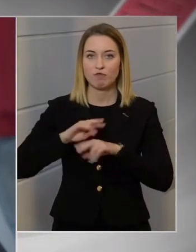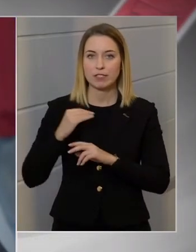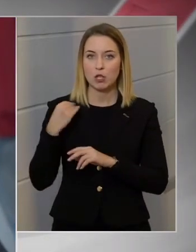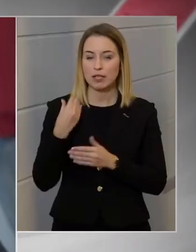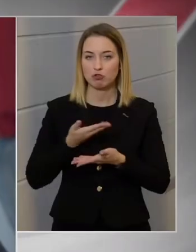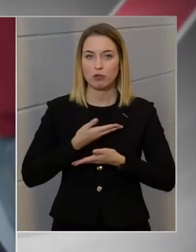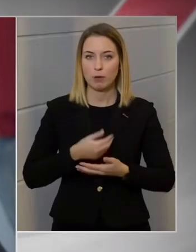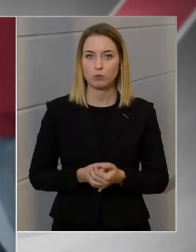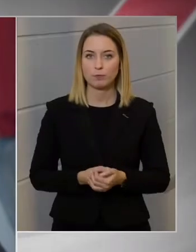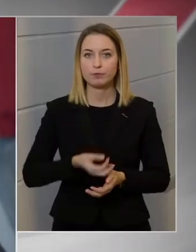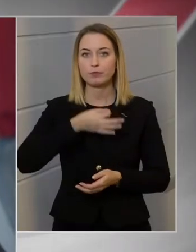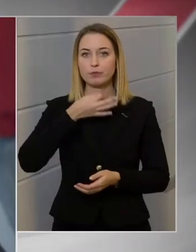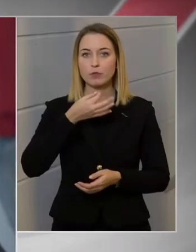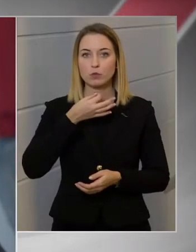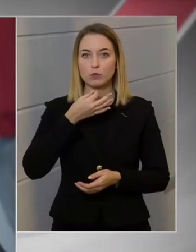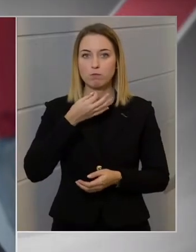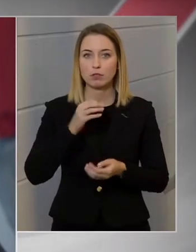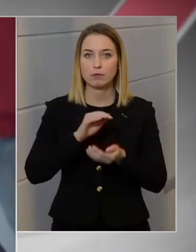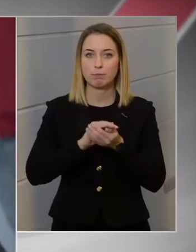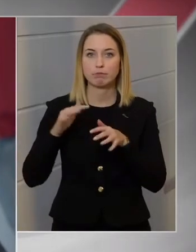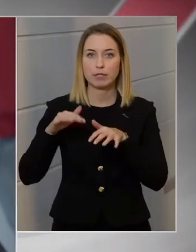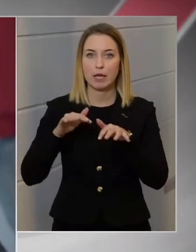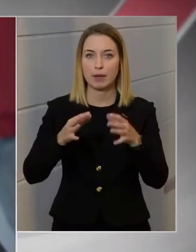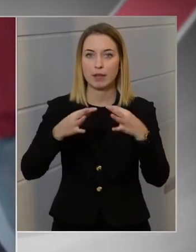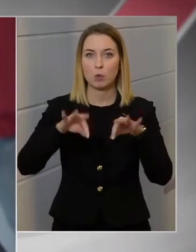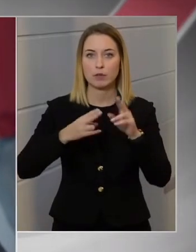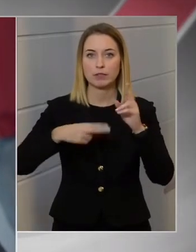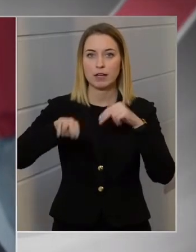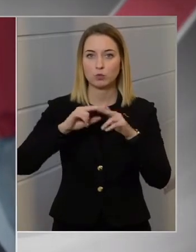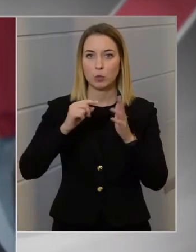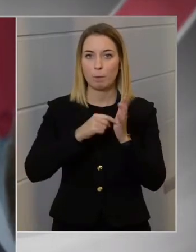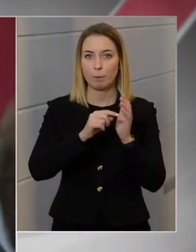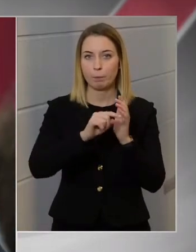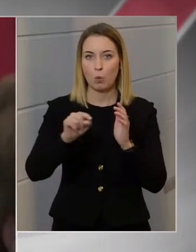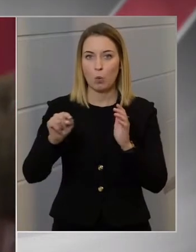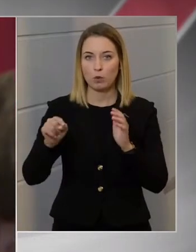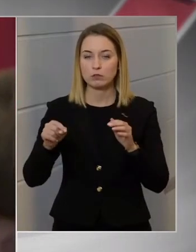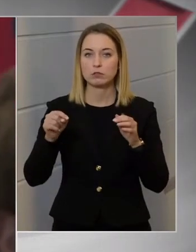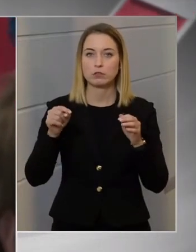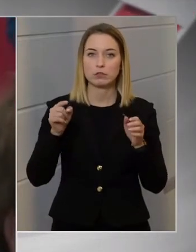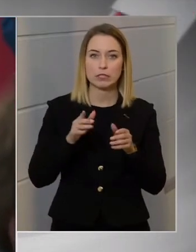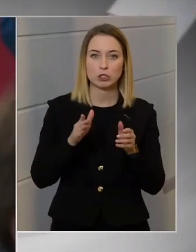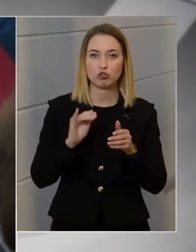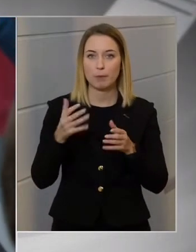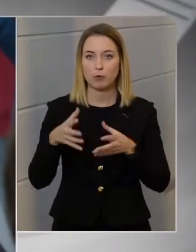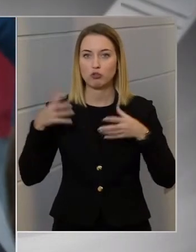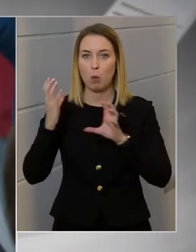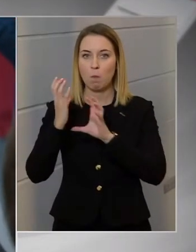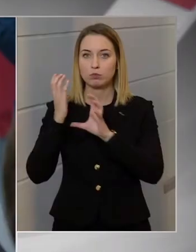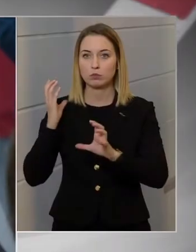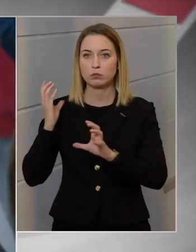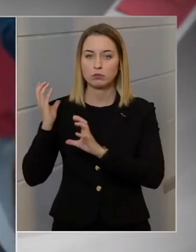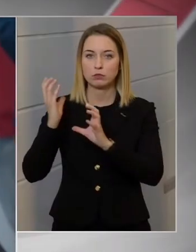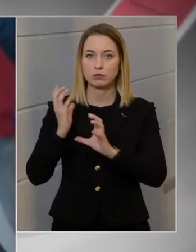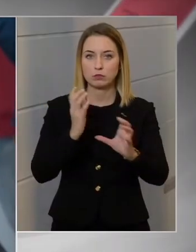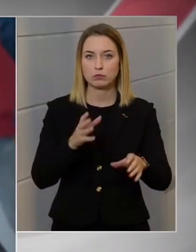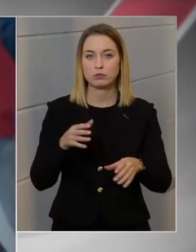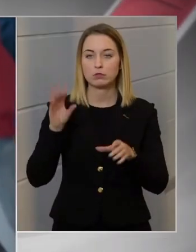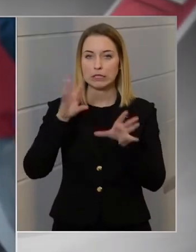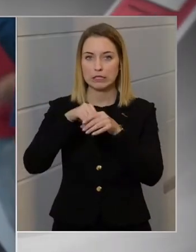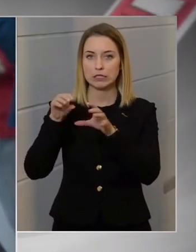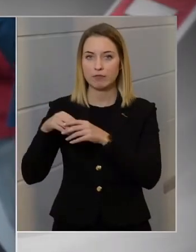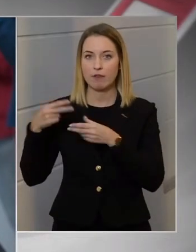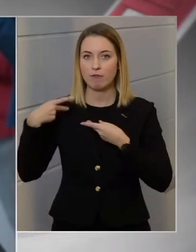A szombati békemenetre az ország több pontjáról is kisebb és nagyobb buszokkal szállították a részfevőket.